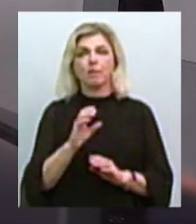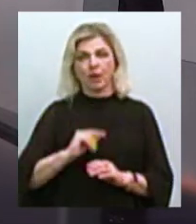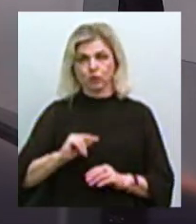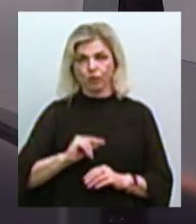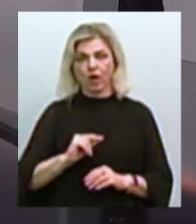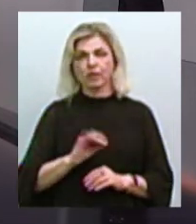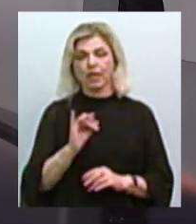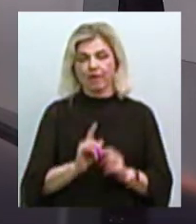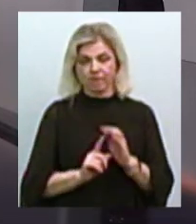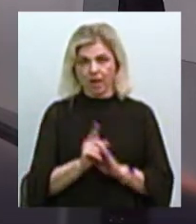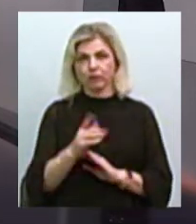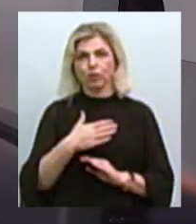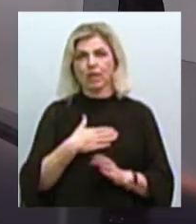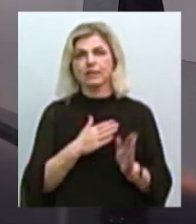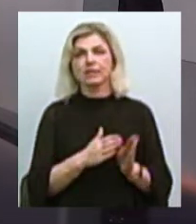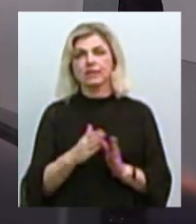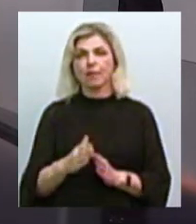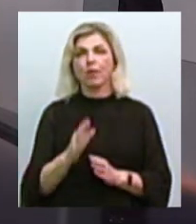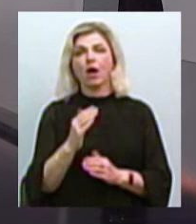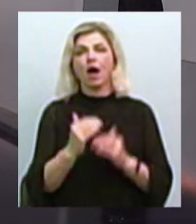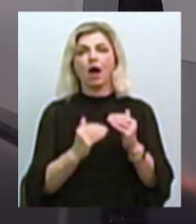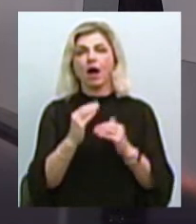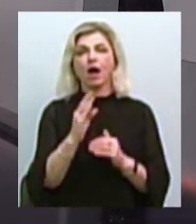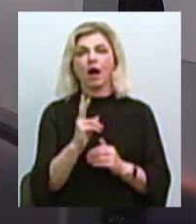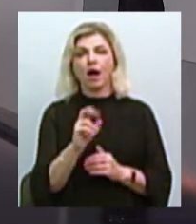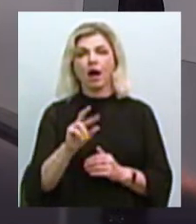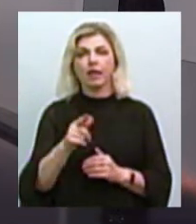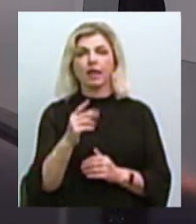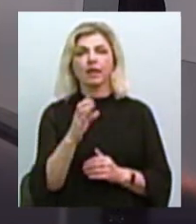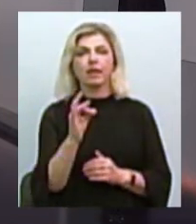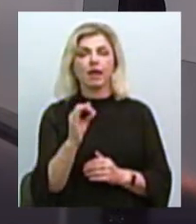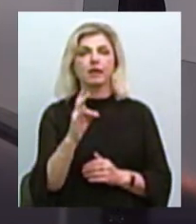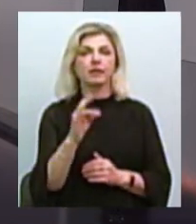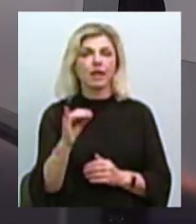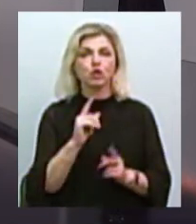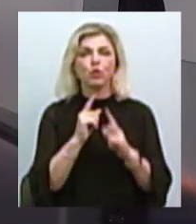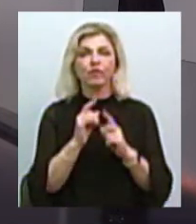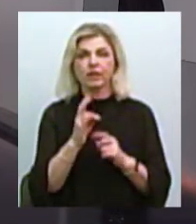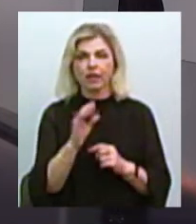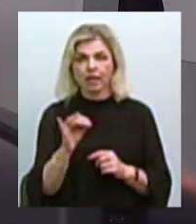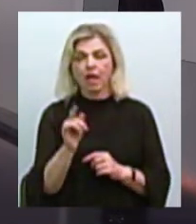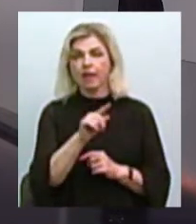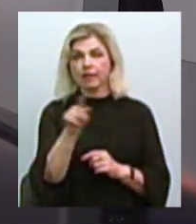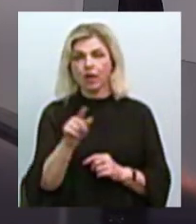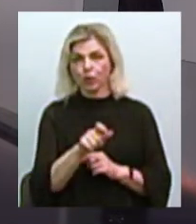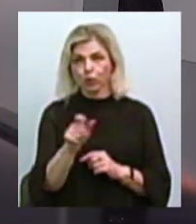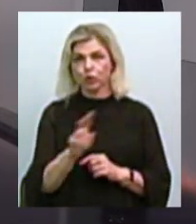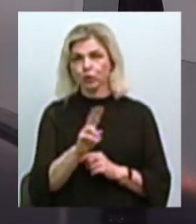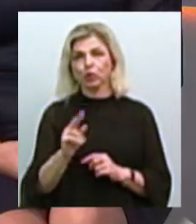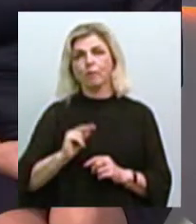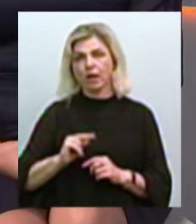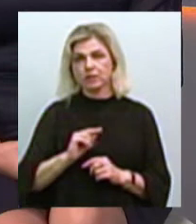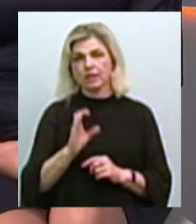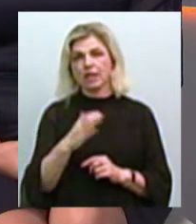і ввели в нашу систему кар'єрних радників. Це кар'єрні радники, це ті люди, які працюють з нашими